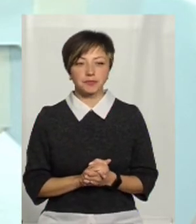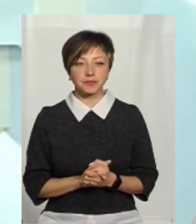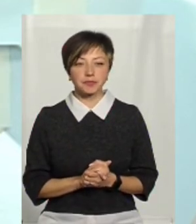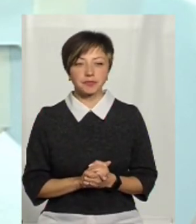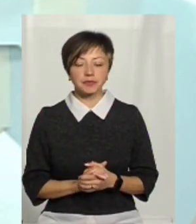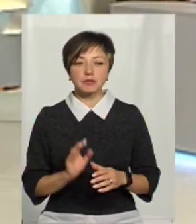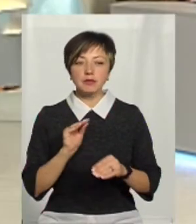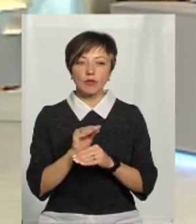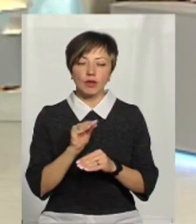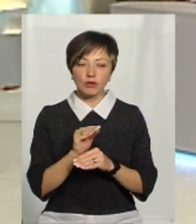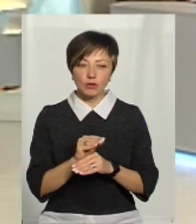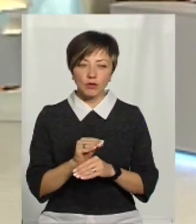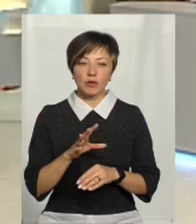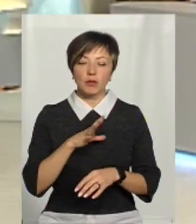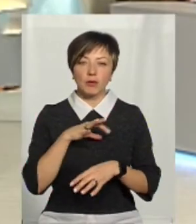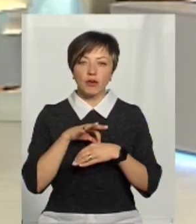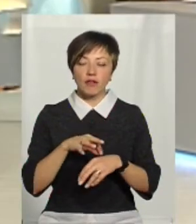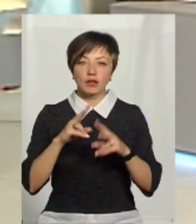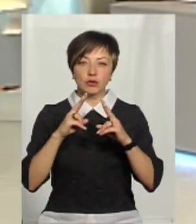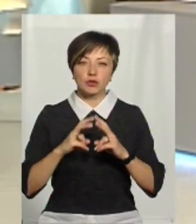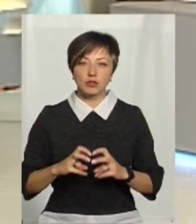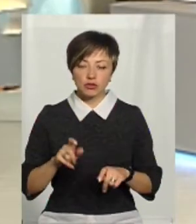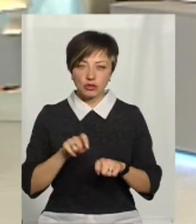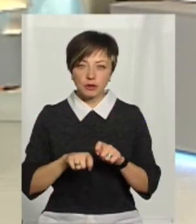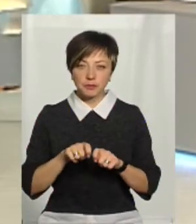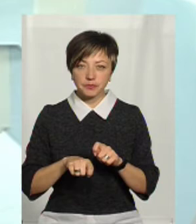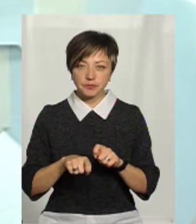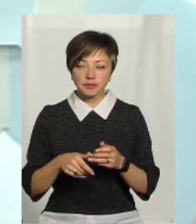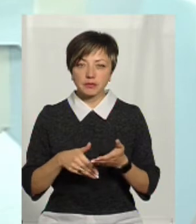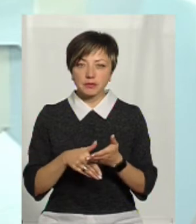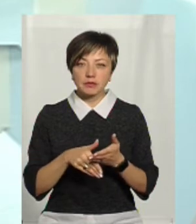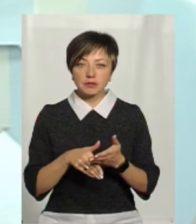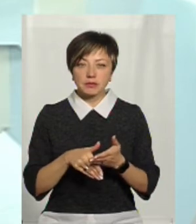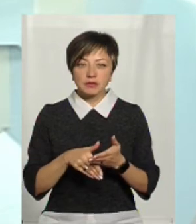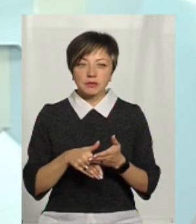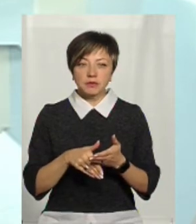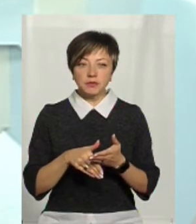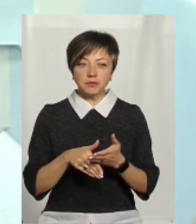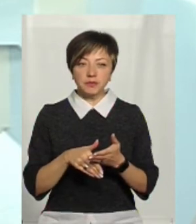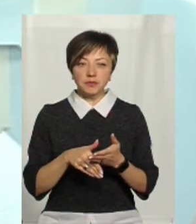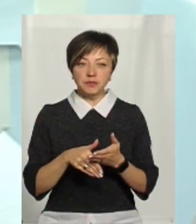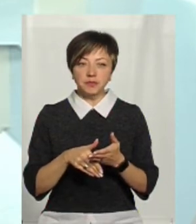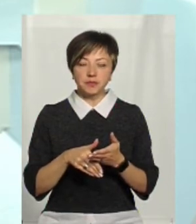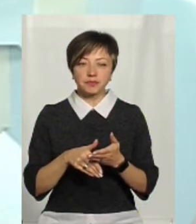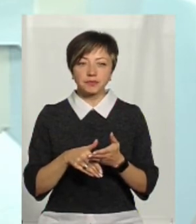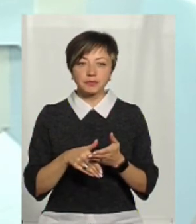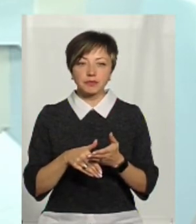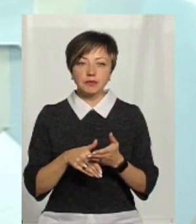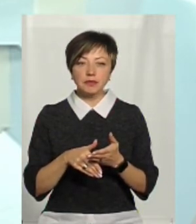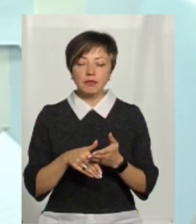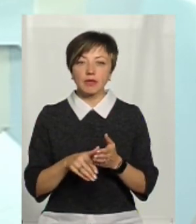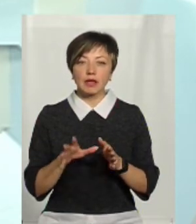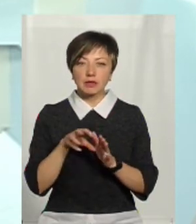Додатково ми провели дослідження за допомогою фотометричного методу, а також газоаналізаторами